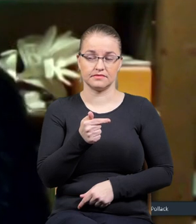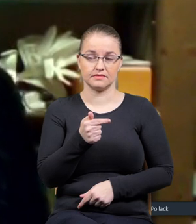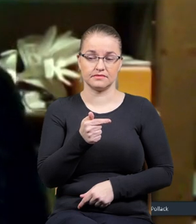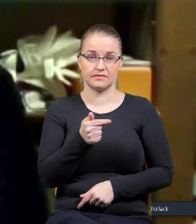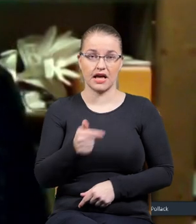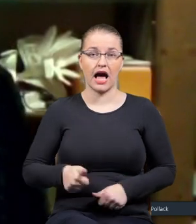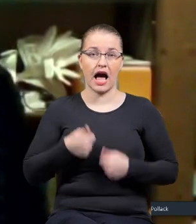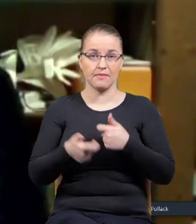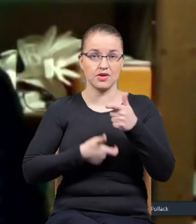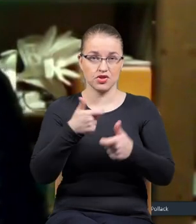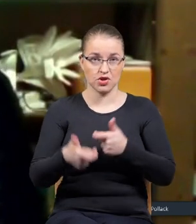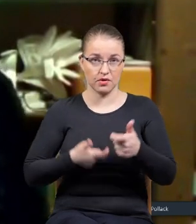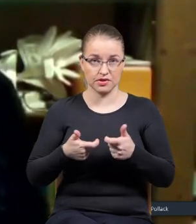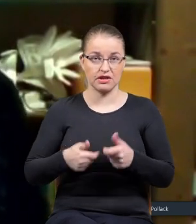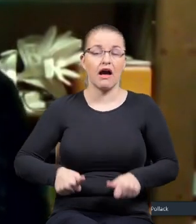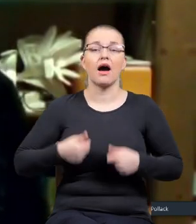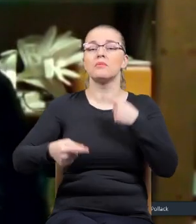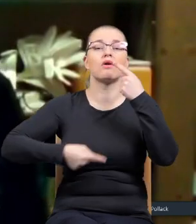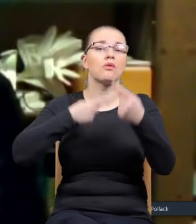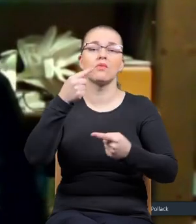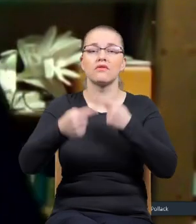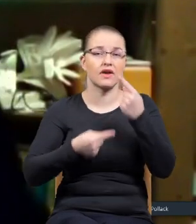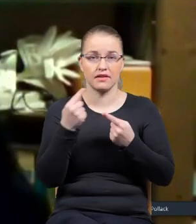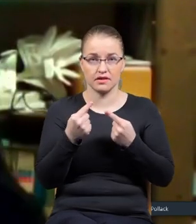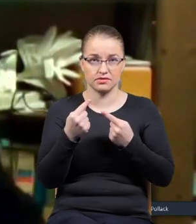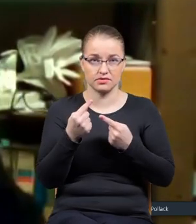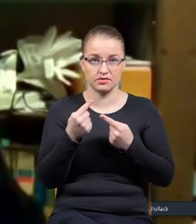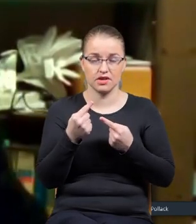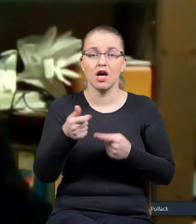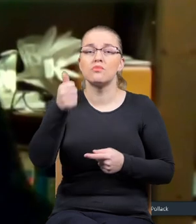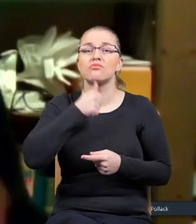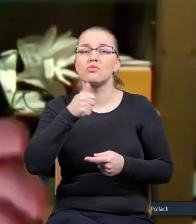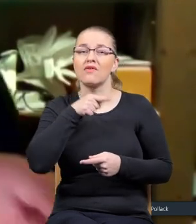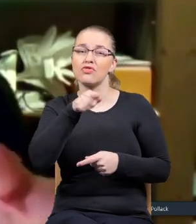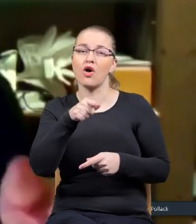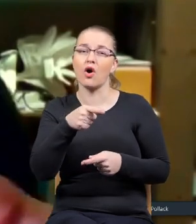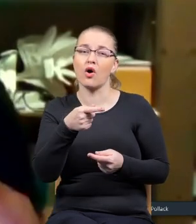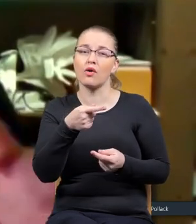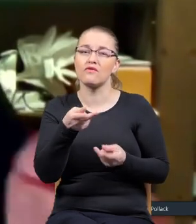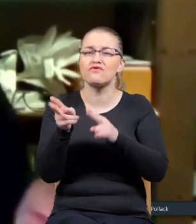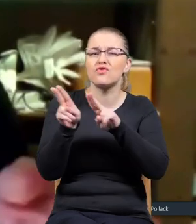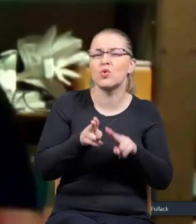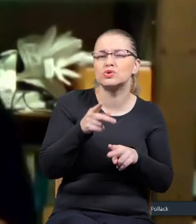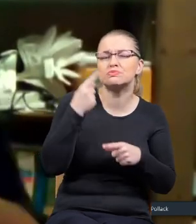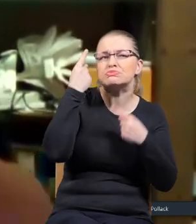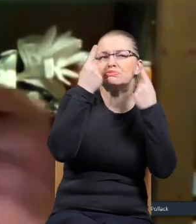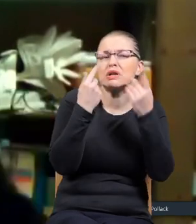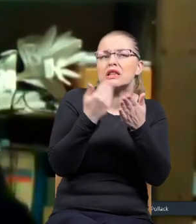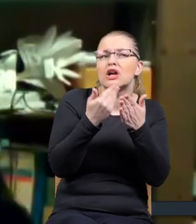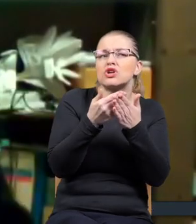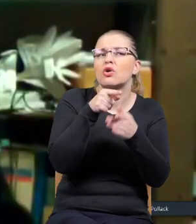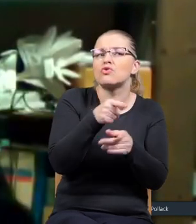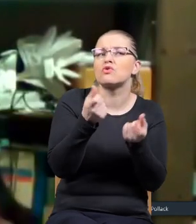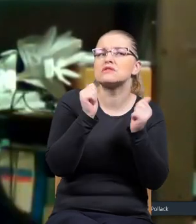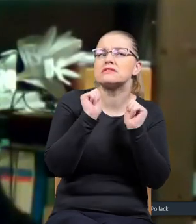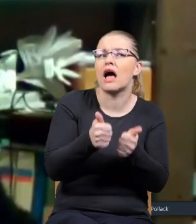żeby to zrobić, żeby opowiadać o tym, żeby spróbować to otworzyć, dlaczego to się stało, dlaczego ten człowiek